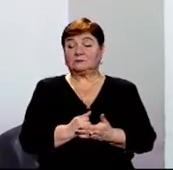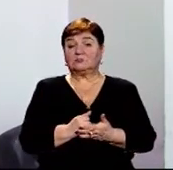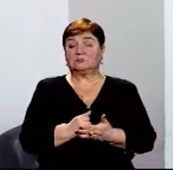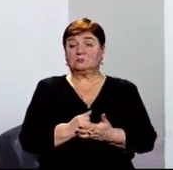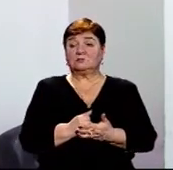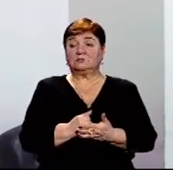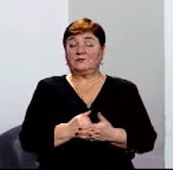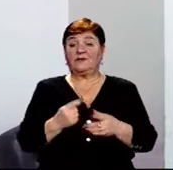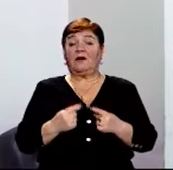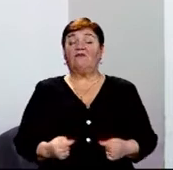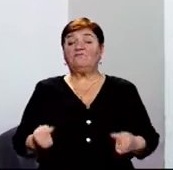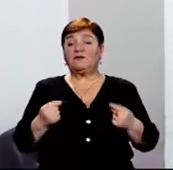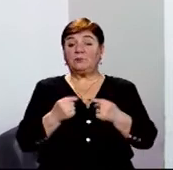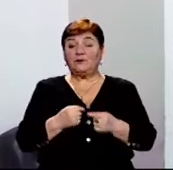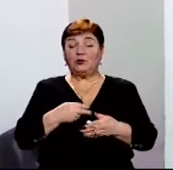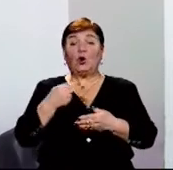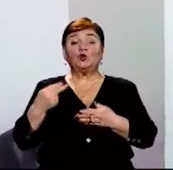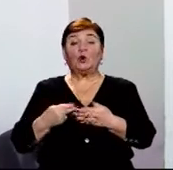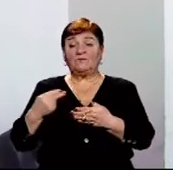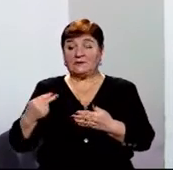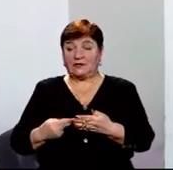Збираємо відповідні довідки.